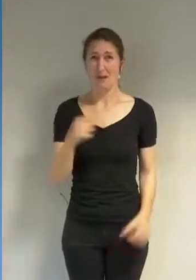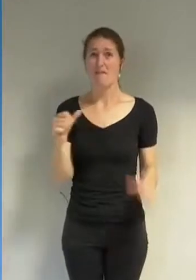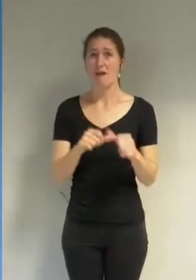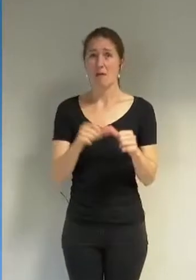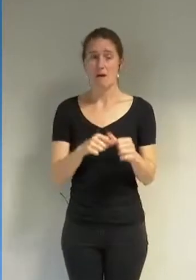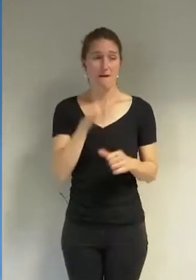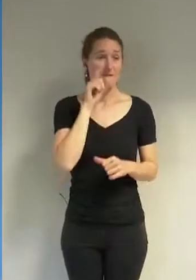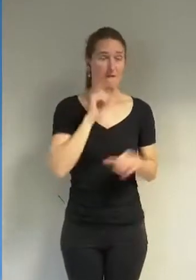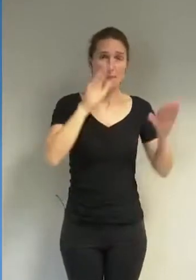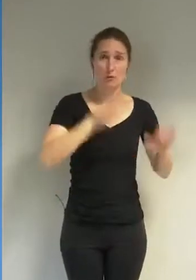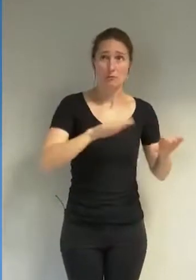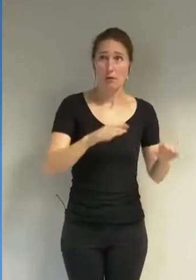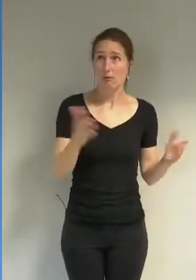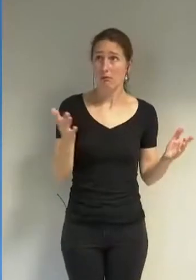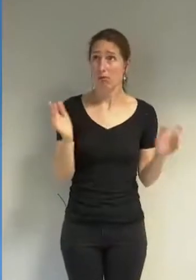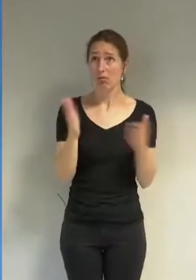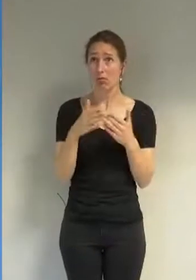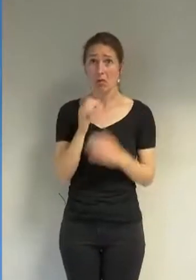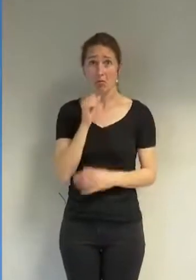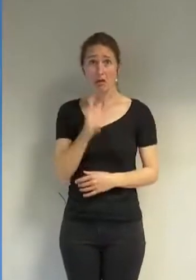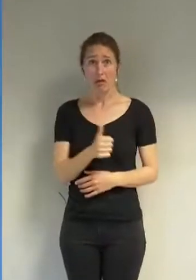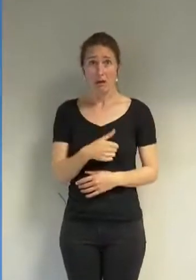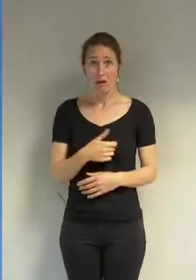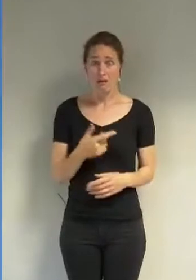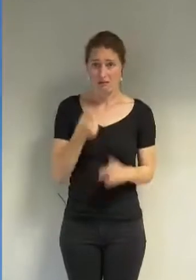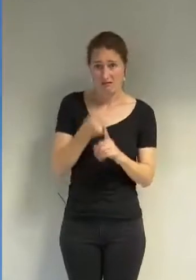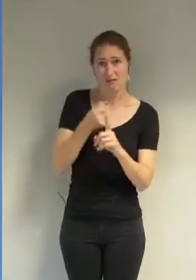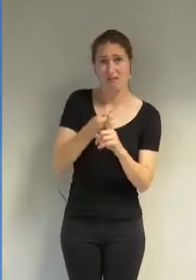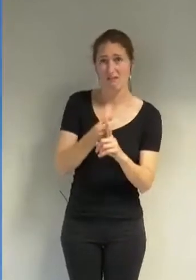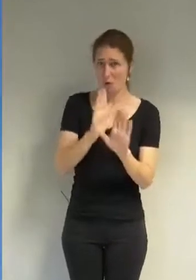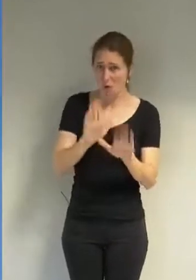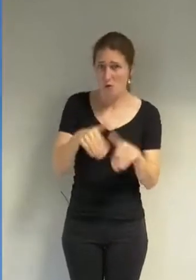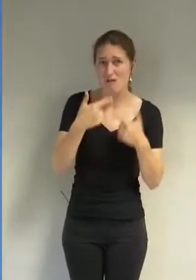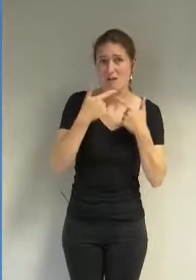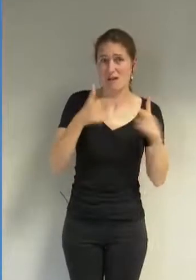qui n'ont rien demandé et qui luttent parfois contre leurs proches pour rester libres.